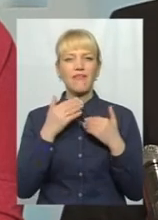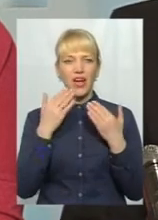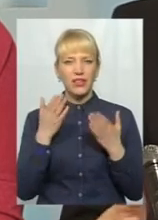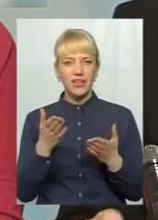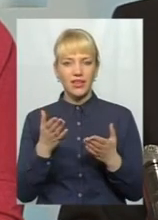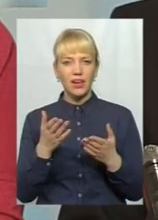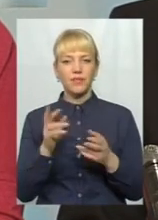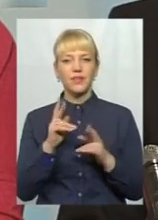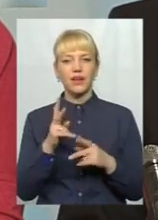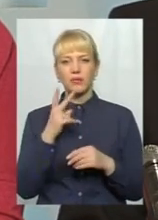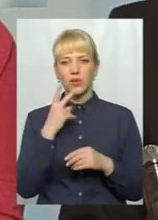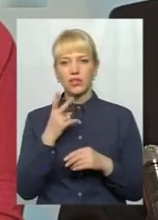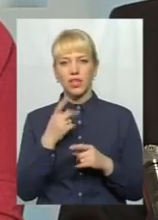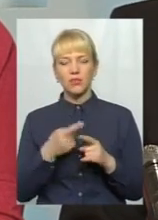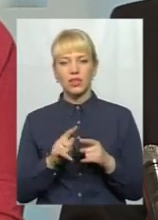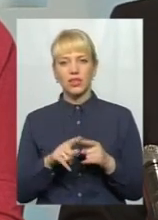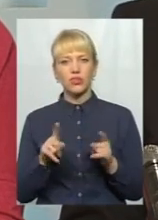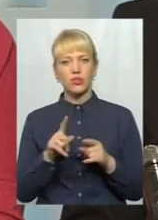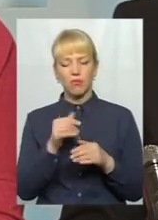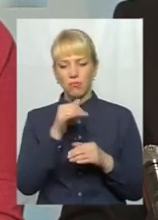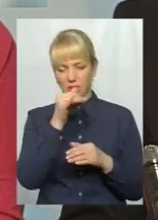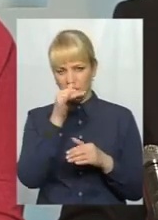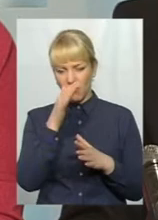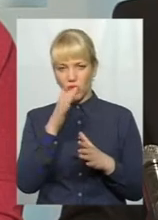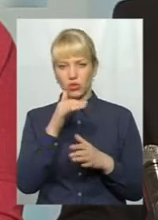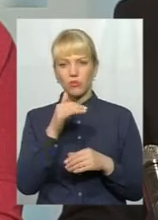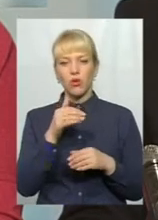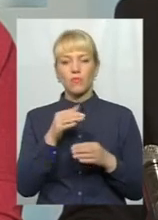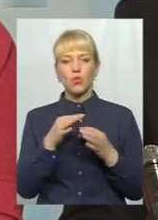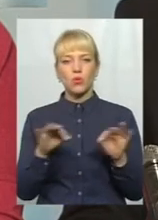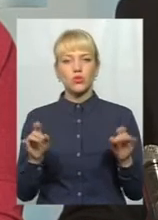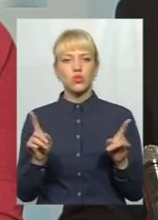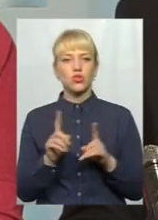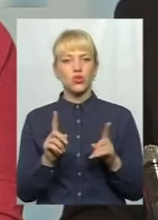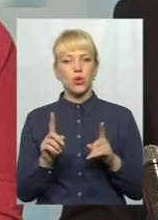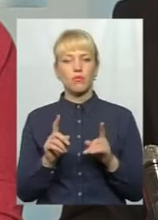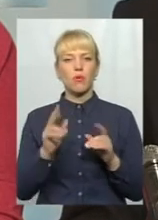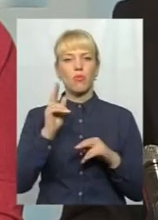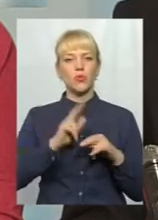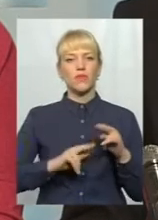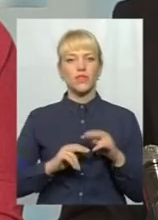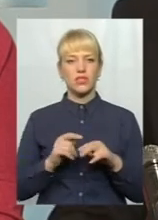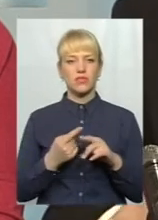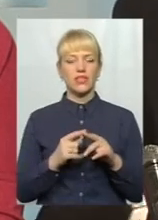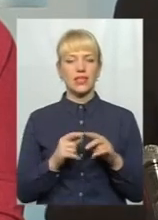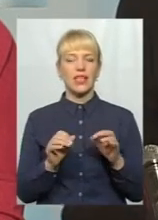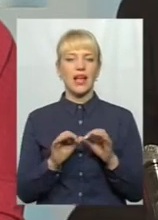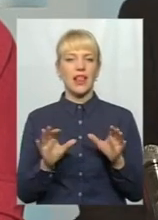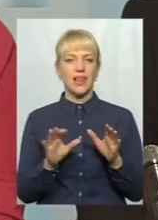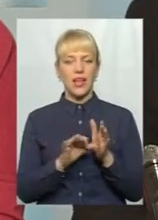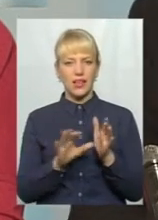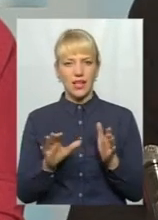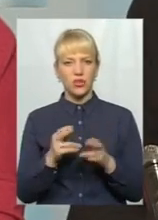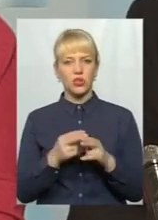як показалося, про те, що ми не можемо допустити, щоб будівництво цих гідроелектростанцій відбувалося на сьогоднішній день. Про лобі